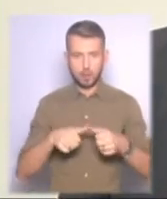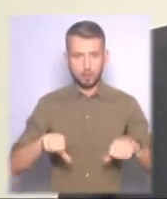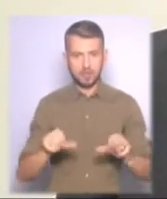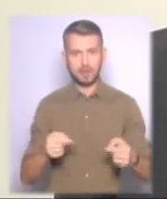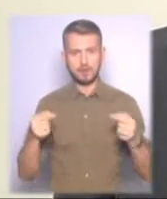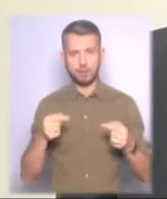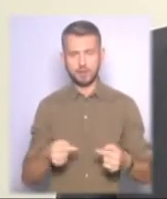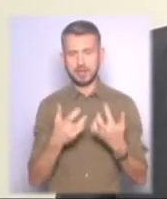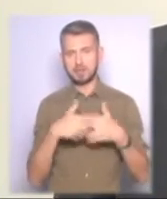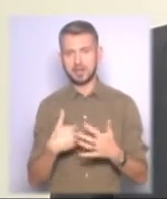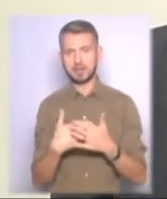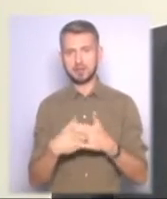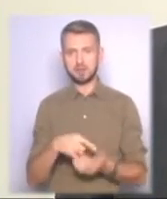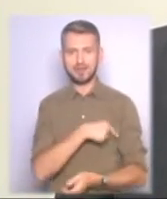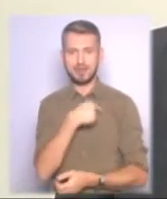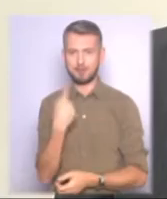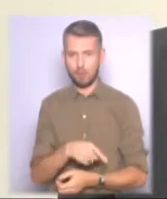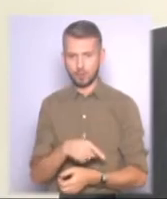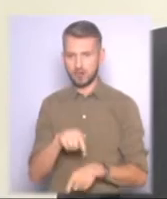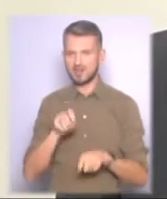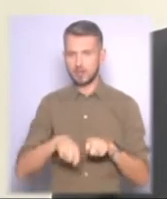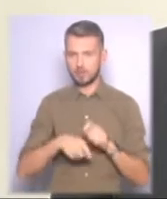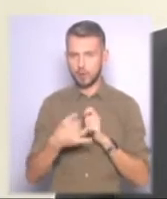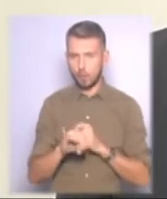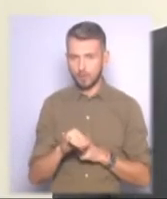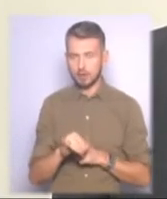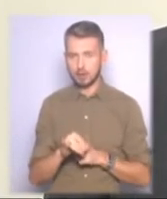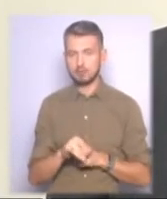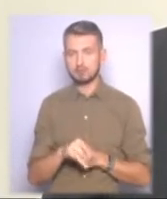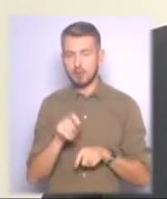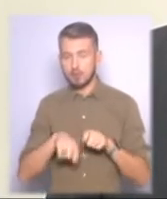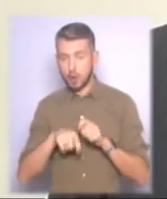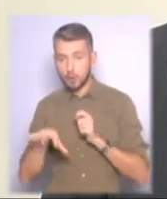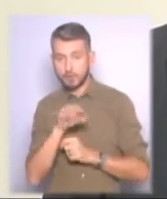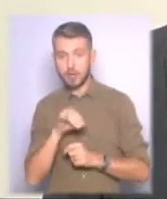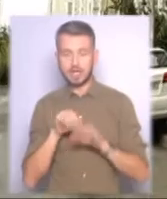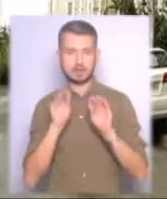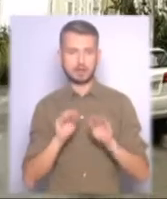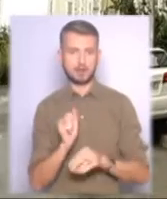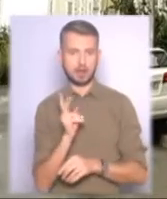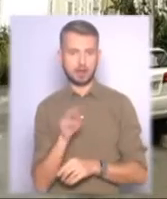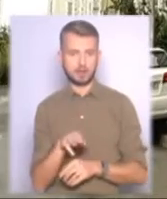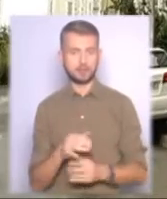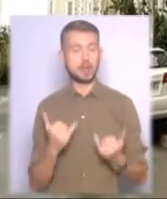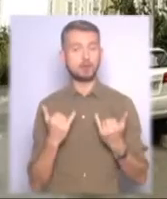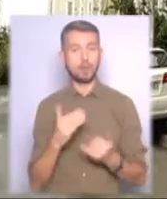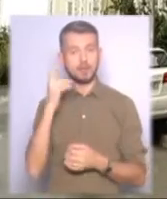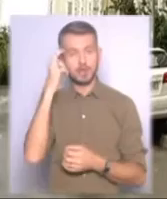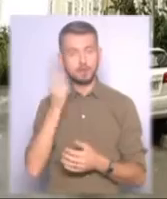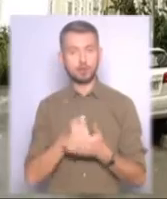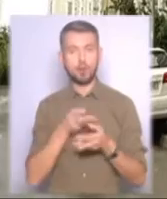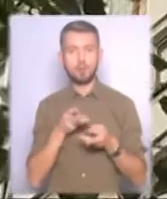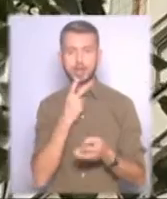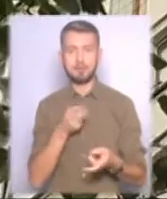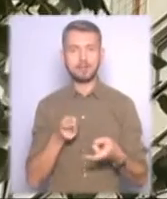прилади, наприклад, термометр сертифікований, який пройшов повірку, заміряється все і складається відповідний акт. На сьогодні у столиці до опалення